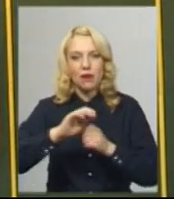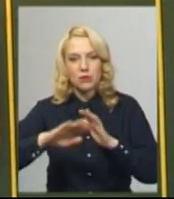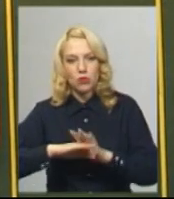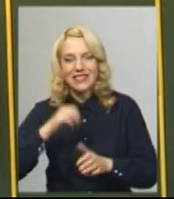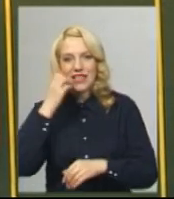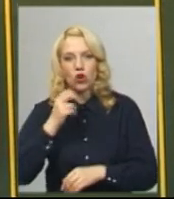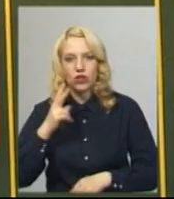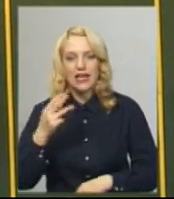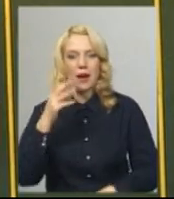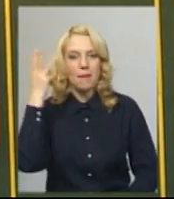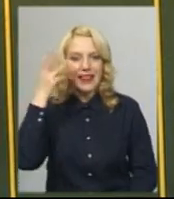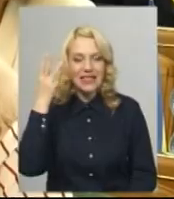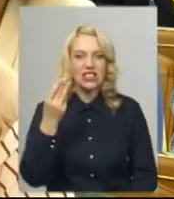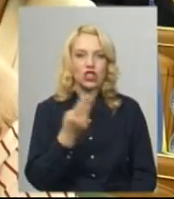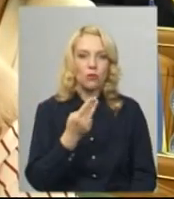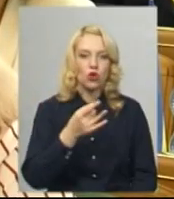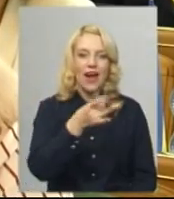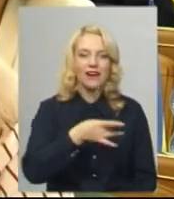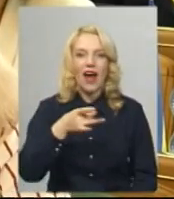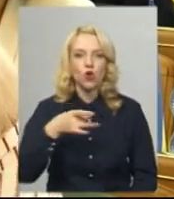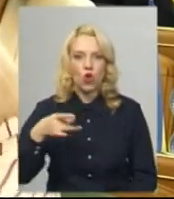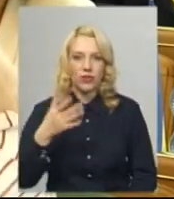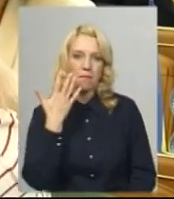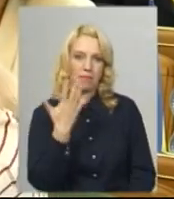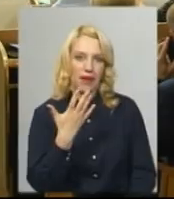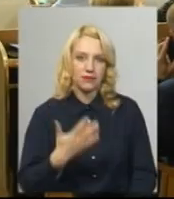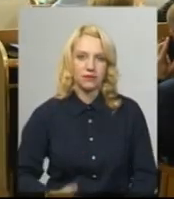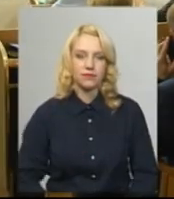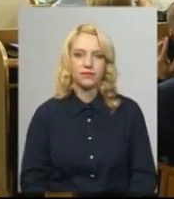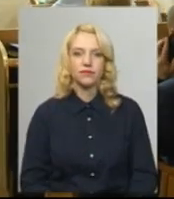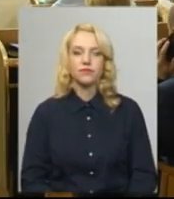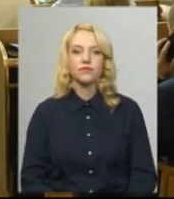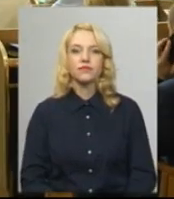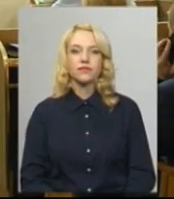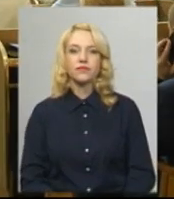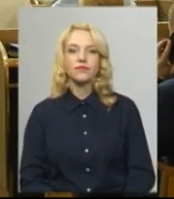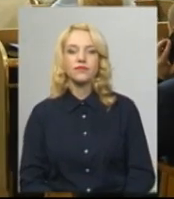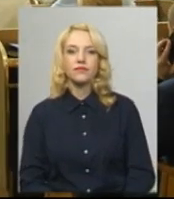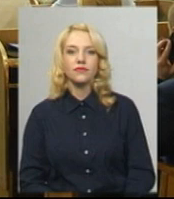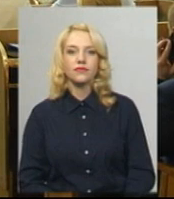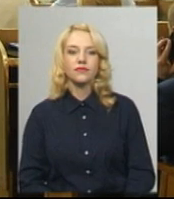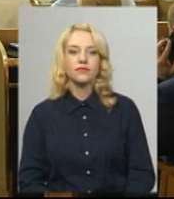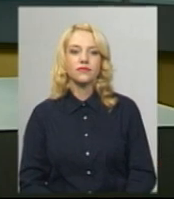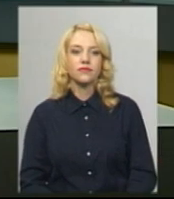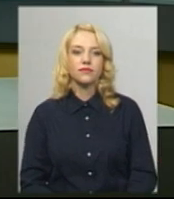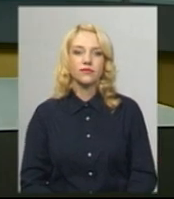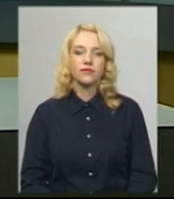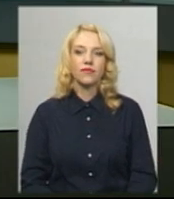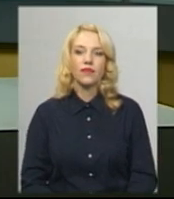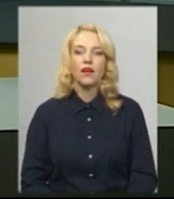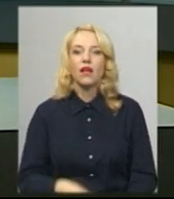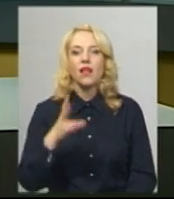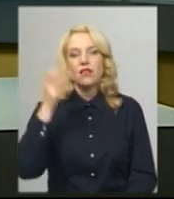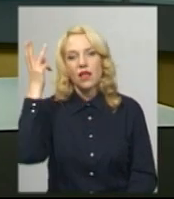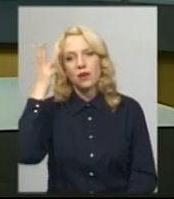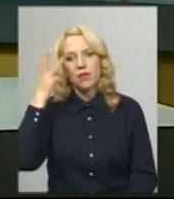Старокостянтинівський, Хмельницький та Шепетівський. Анастасія Збродова, Дем'ян Цегольник, новини на Суспільному, Хмельницький. На